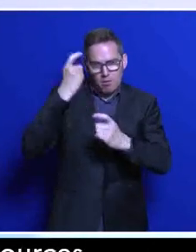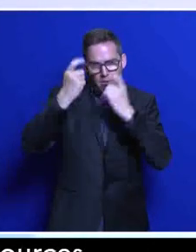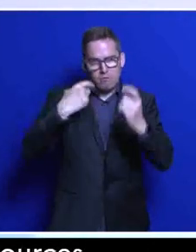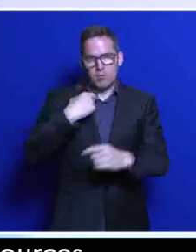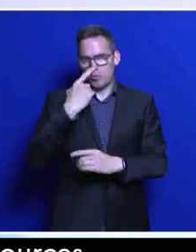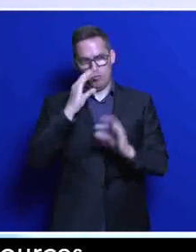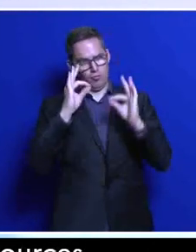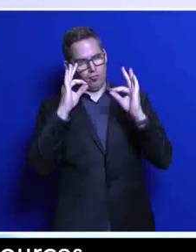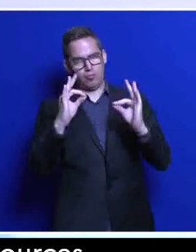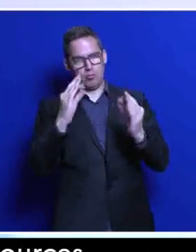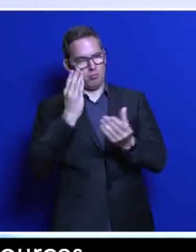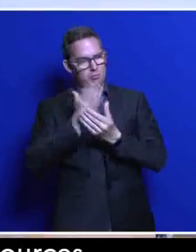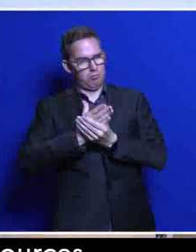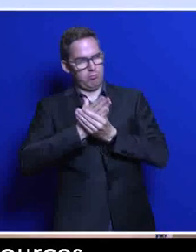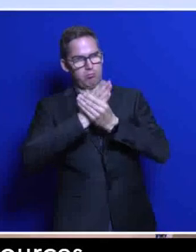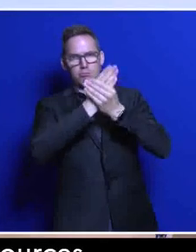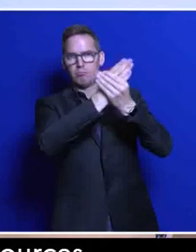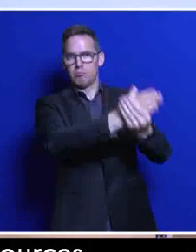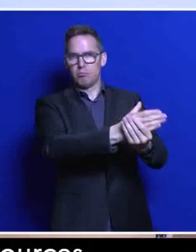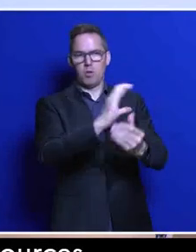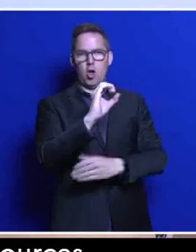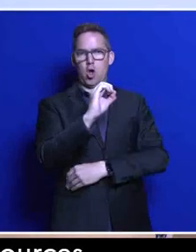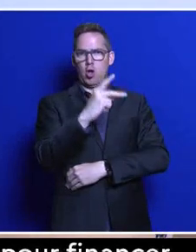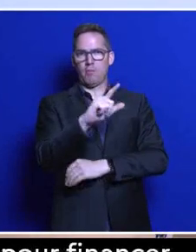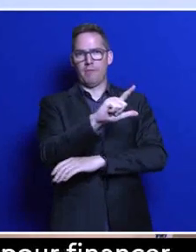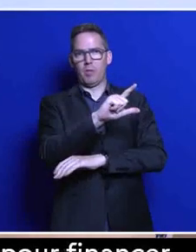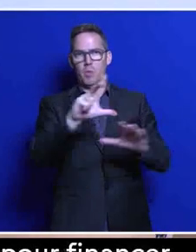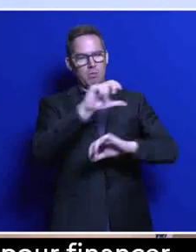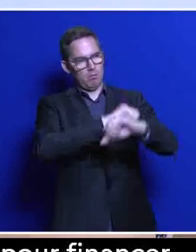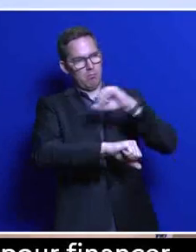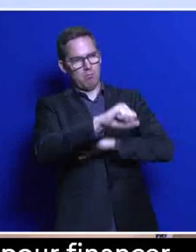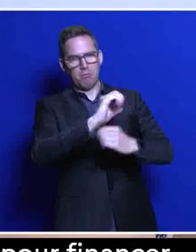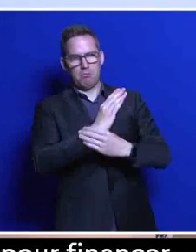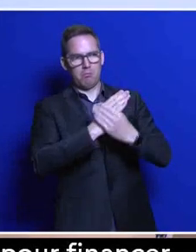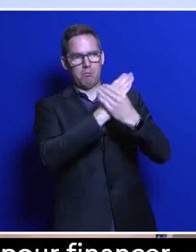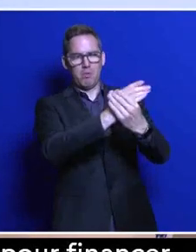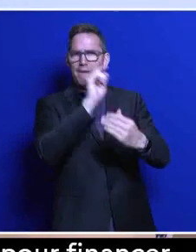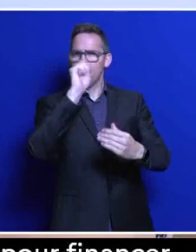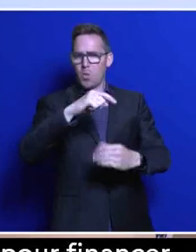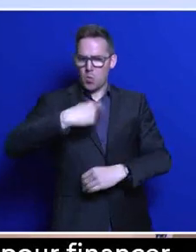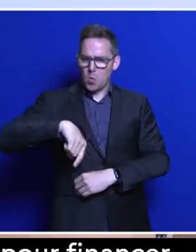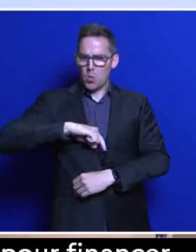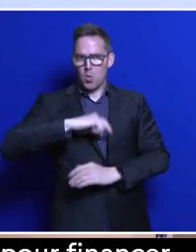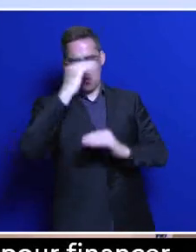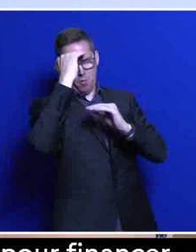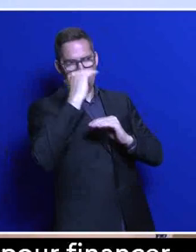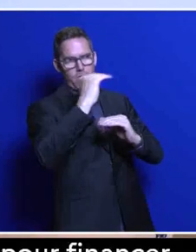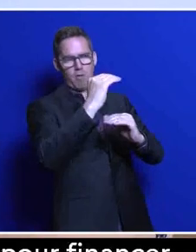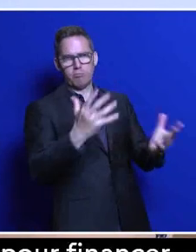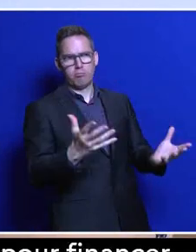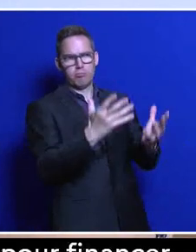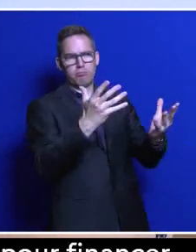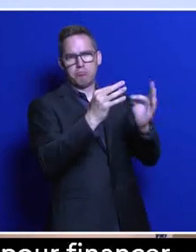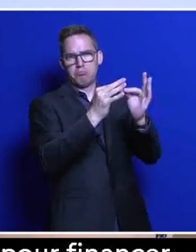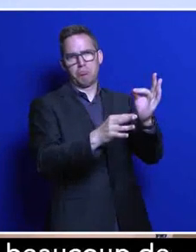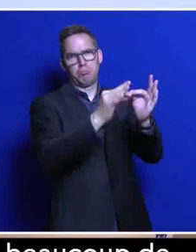28 soit attribuée à un des États du Golfe et que nous fassions confiance à ces États pour apporter des réponses